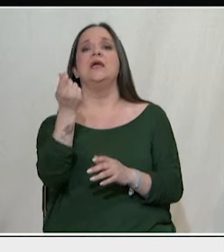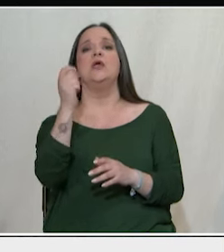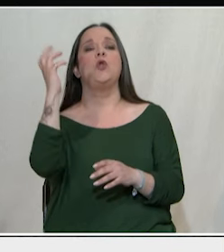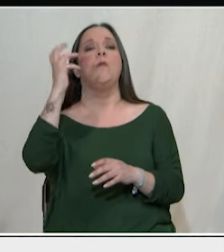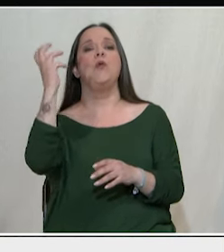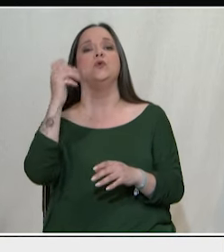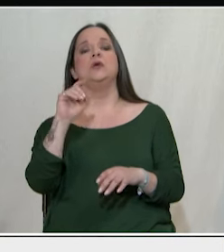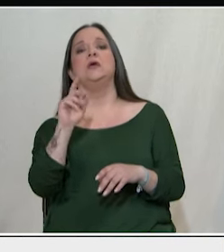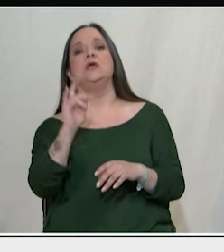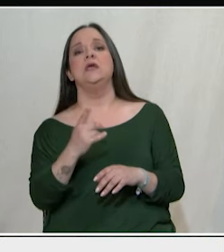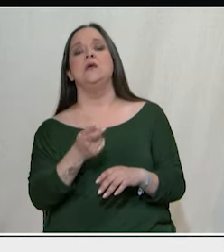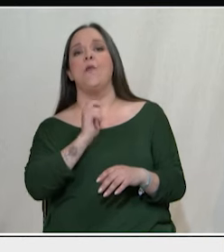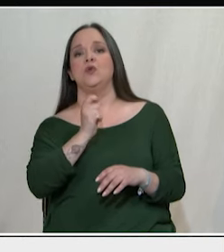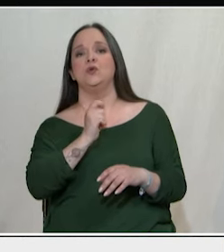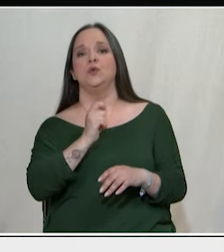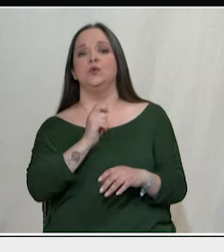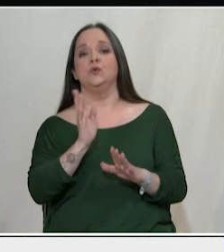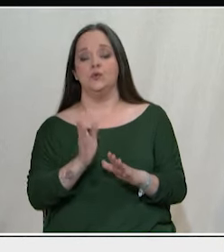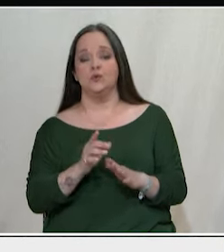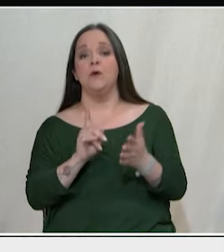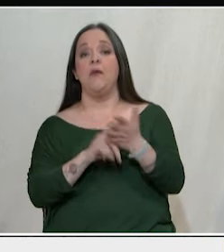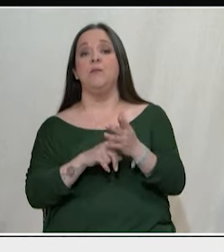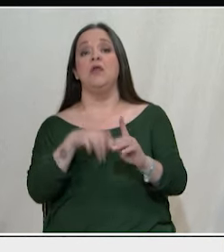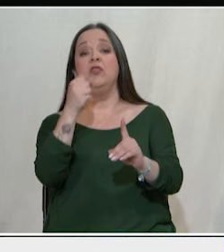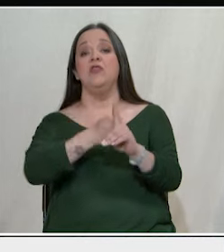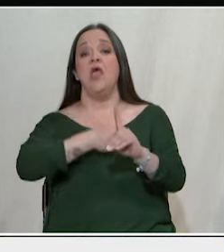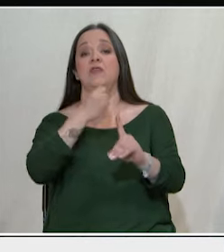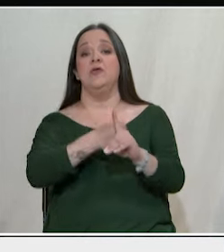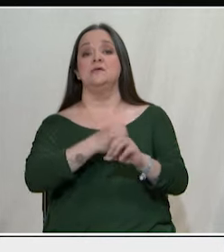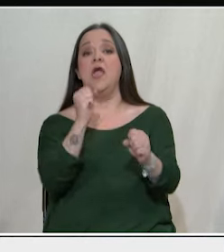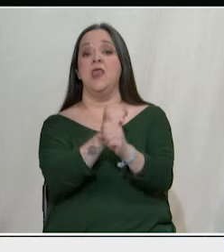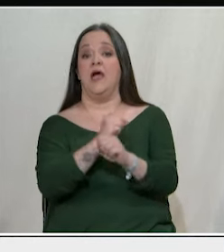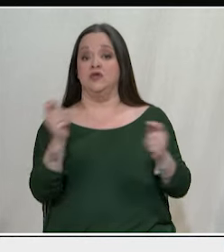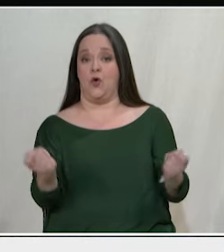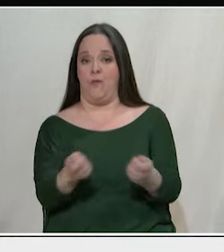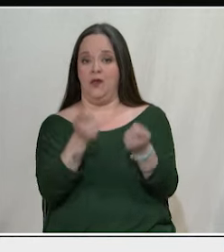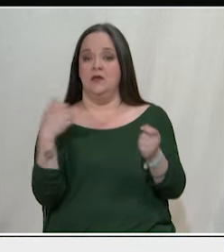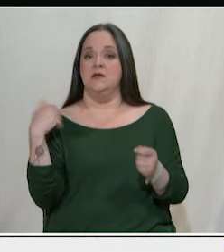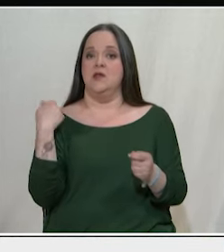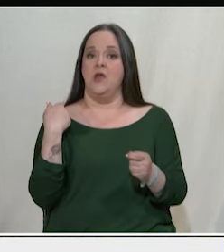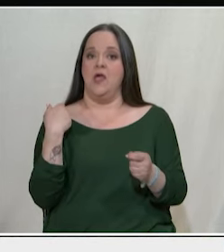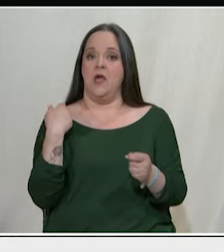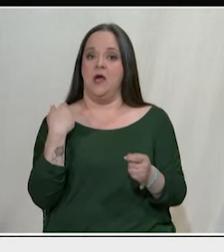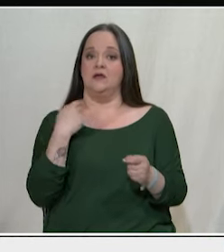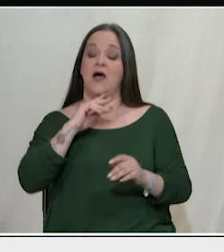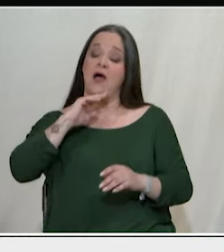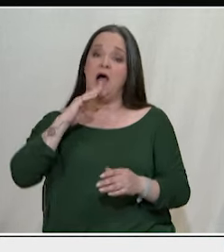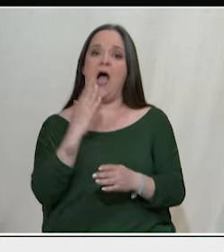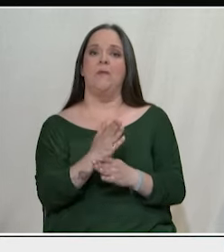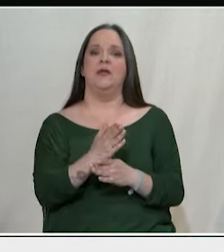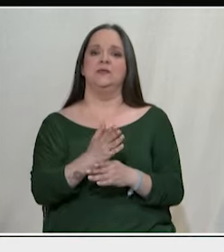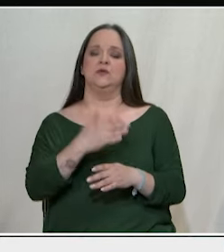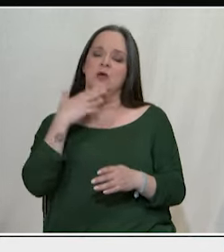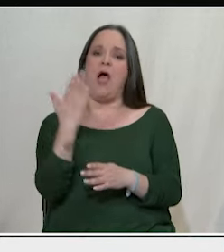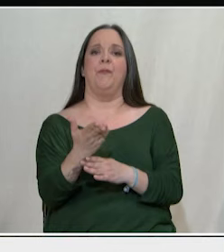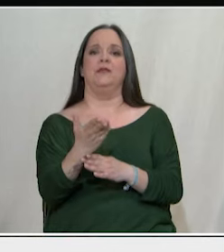πολιτικού, είναι θέμα διεκδίκησης των εργαζομένων και της νεολαίας να επιβάλλουν αυτό το δίκιο μέσα από τους αγώνες τους,